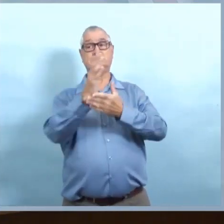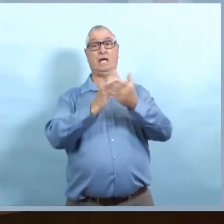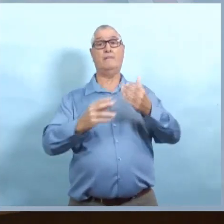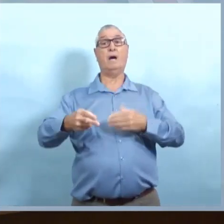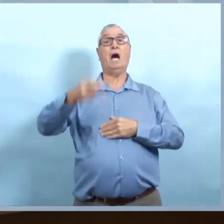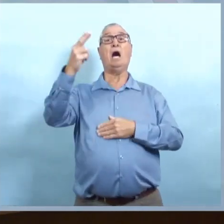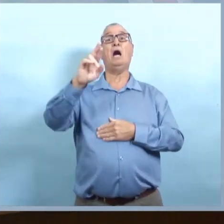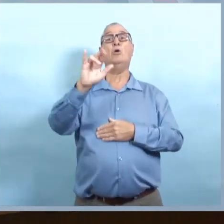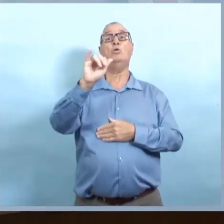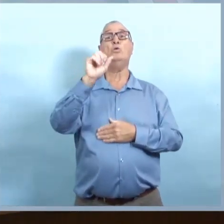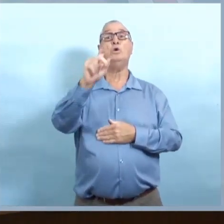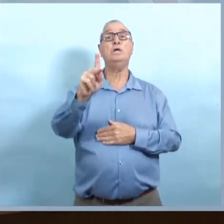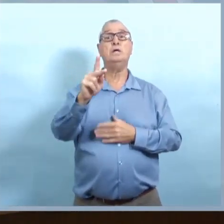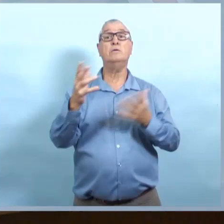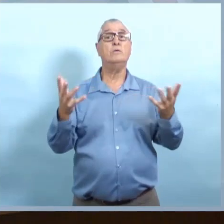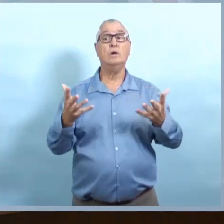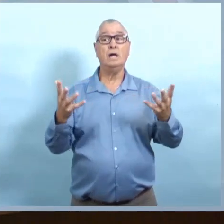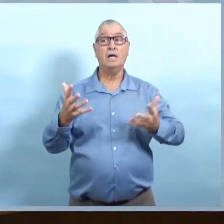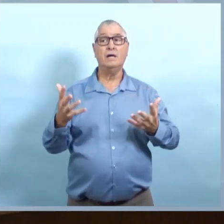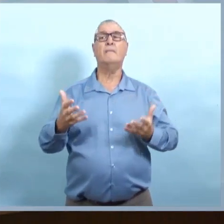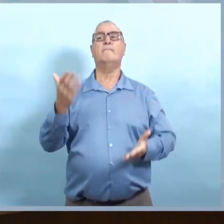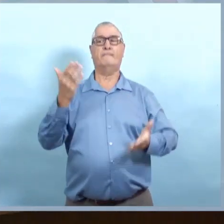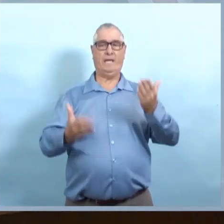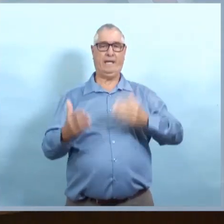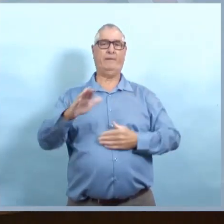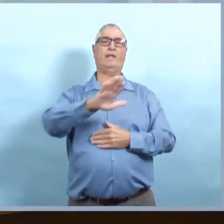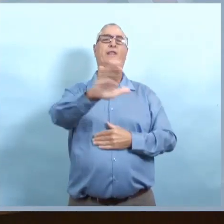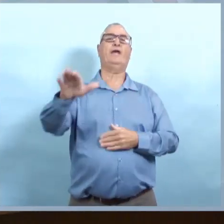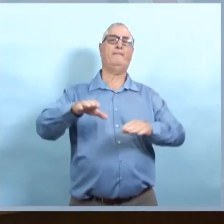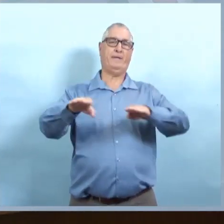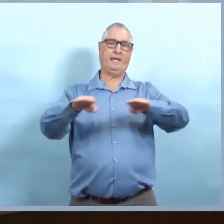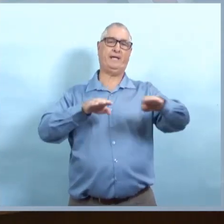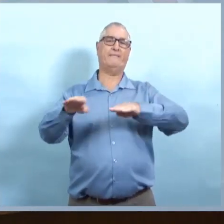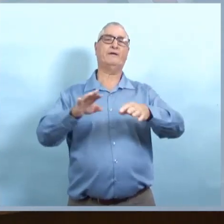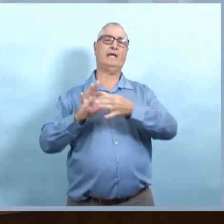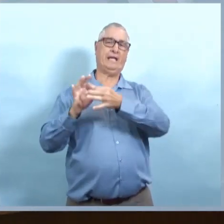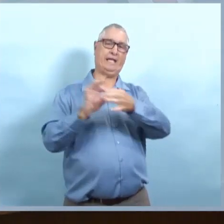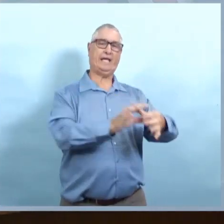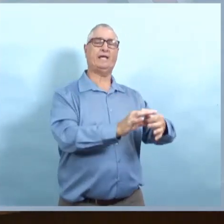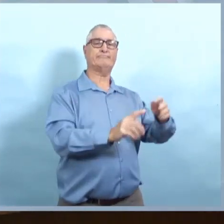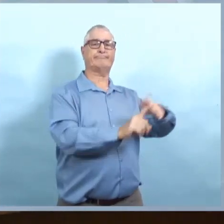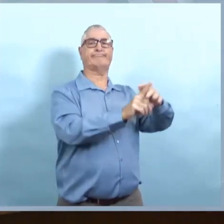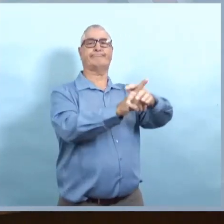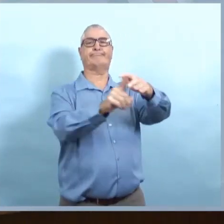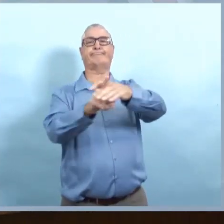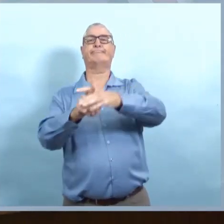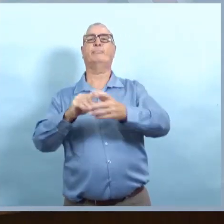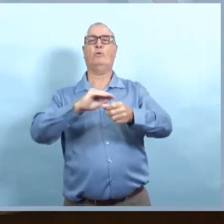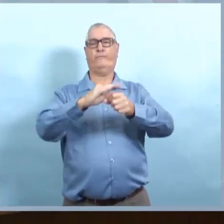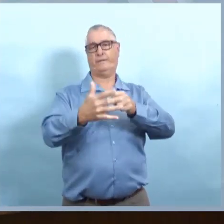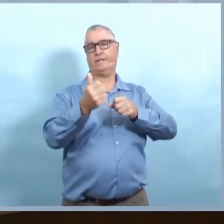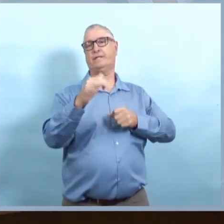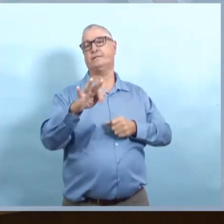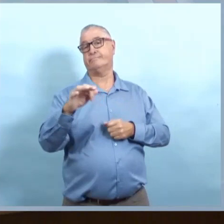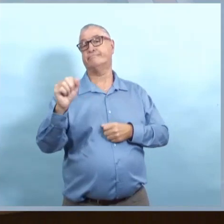une grande proportion de gens qui ne sont pas en fait liés à ce genre d'endroit. Et donc, il peut y avoir